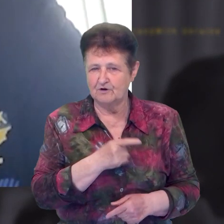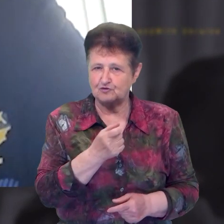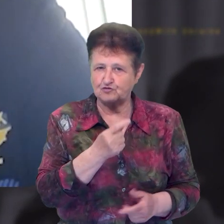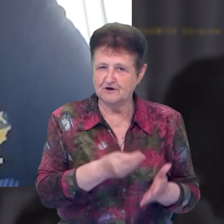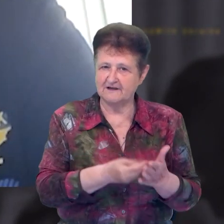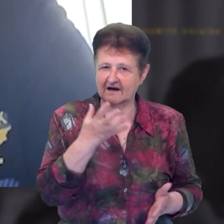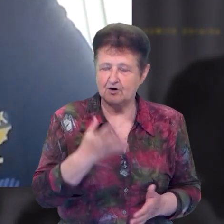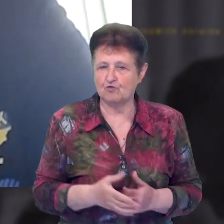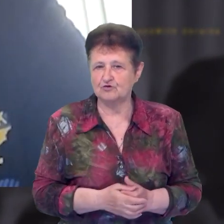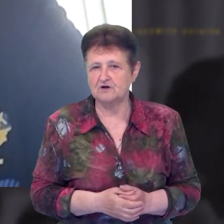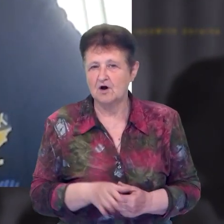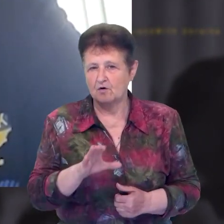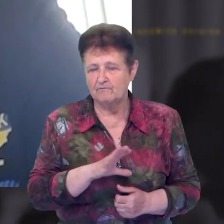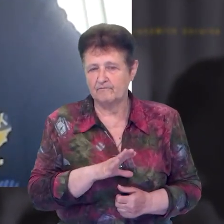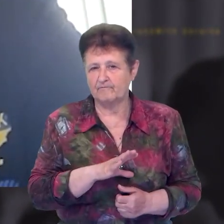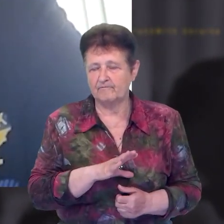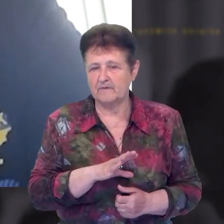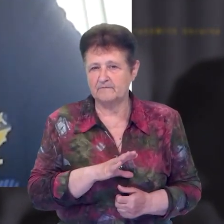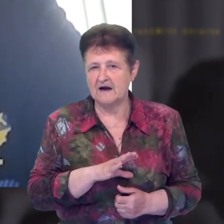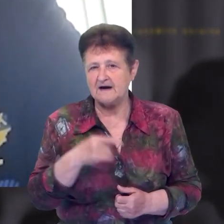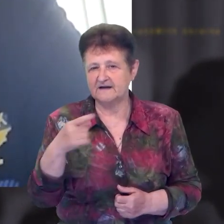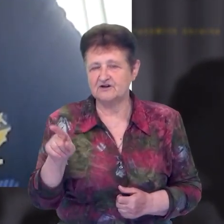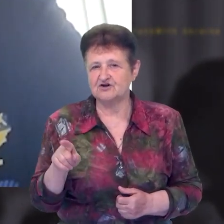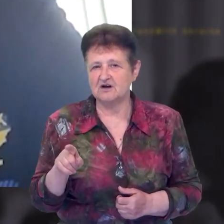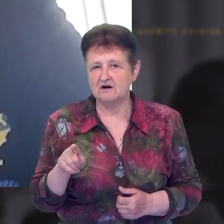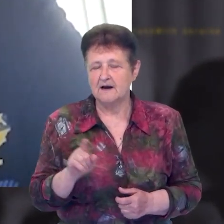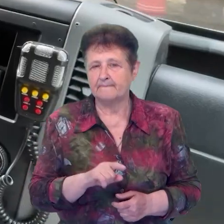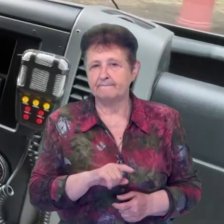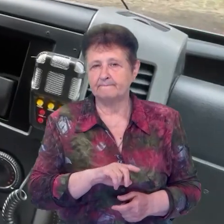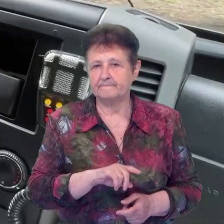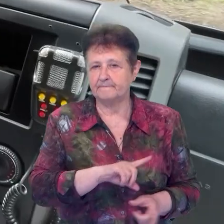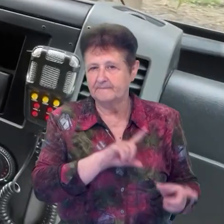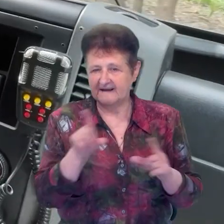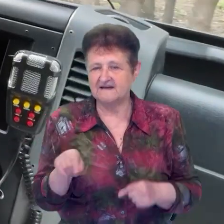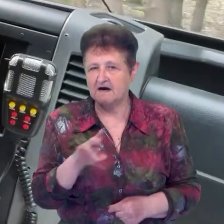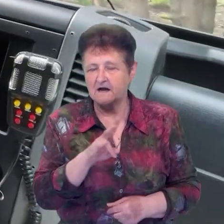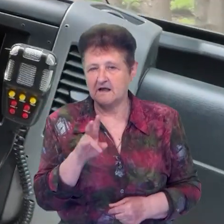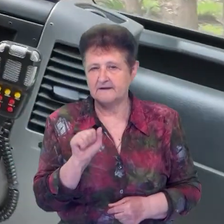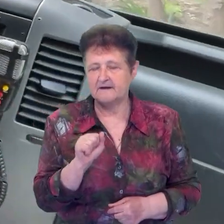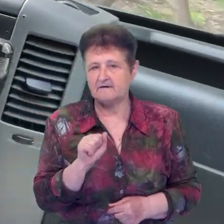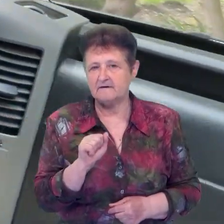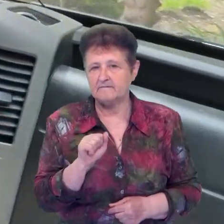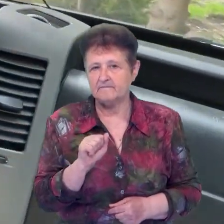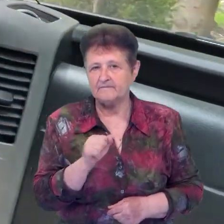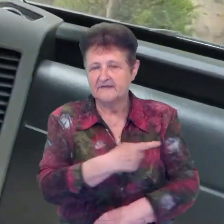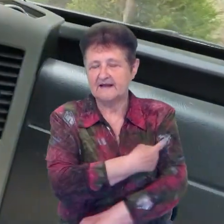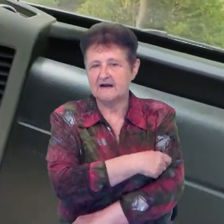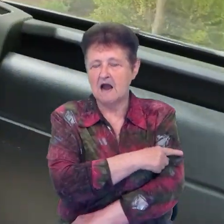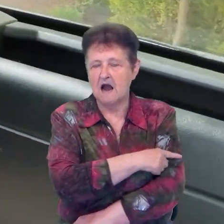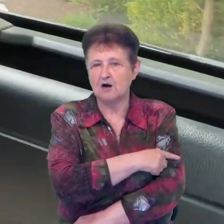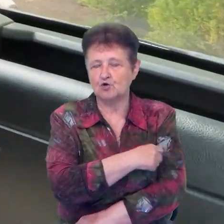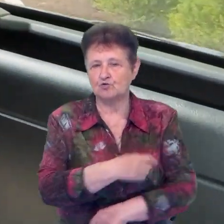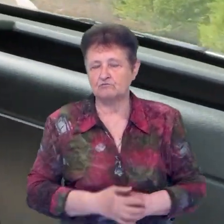дорожча, вона була б з носами, вісім, а інша, вона поїхала на лікарню